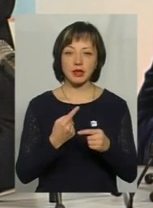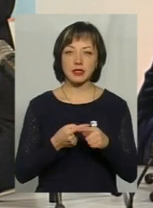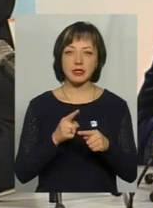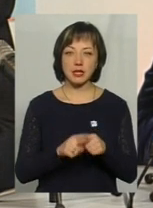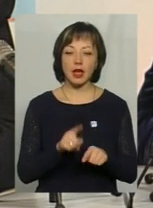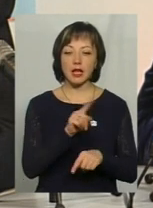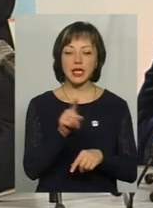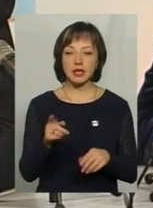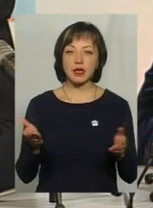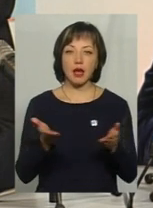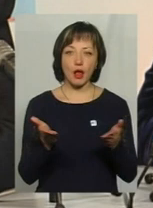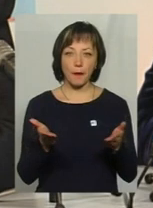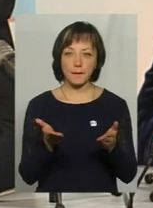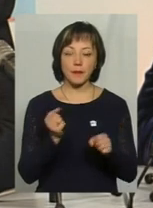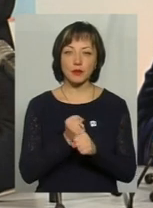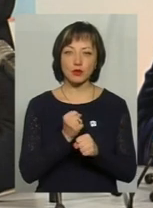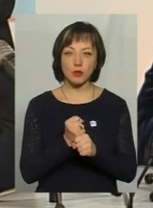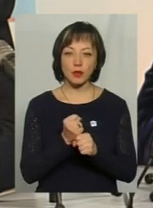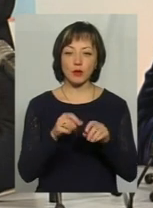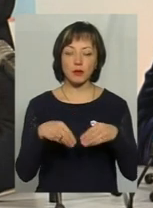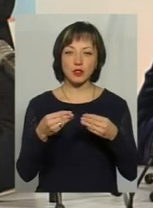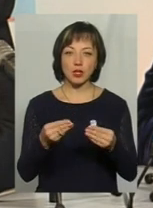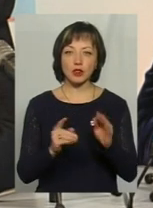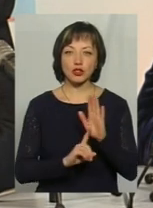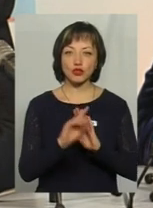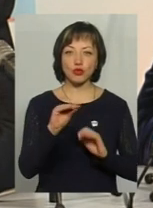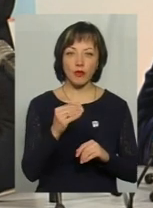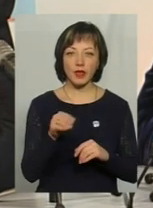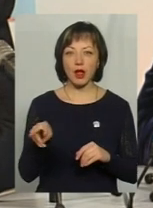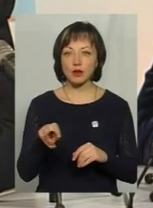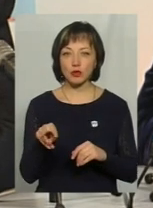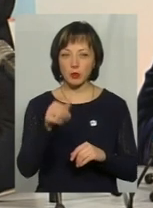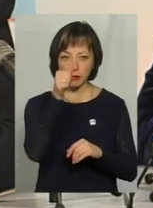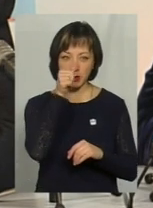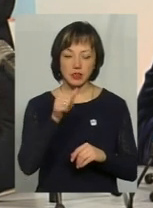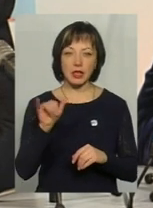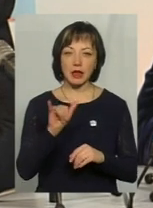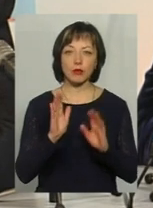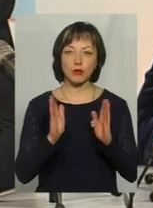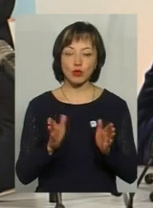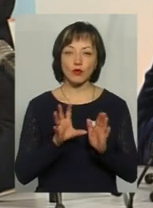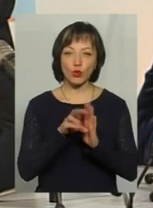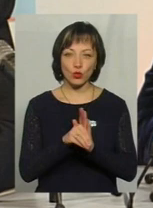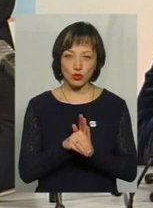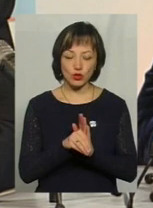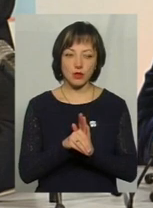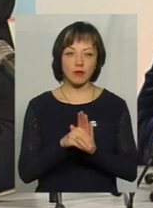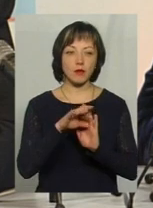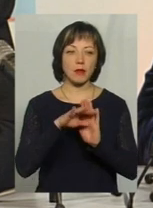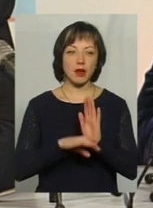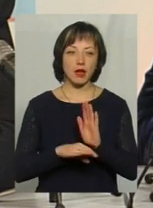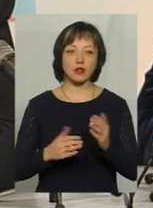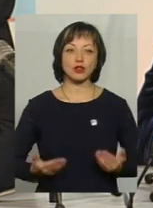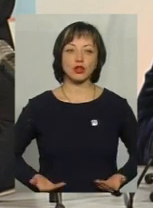ті, котрим зроблено призначення з жовтня, з листопада місяця, і які будуть включені в переліки